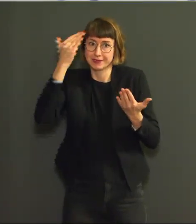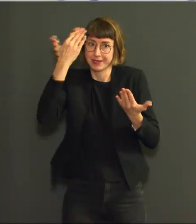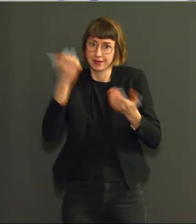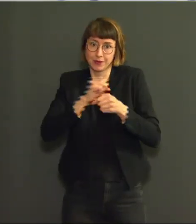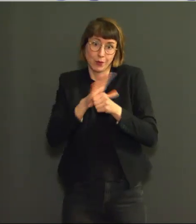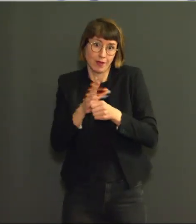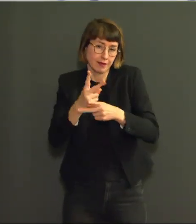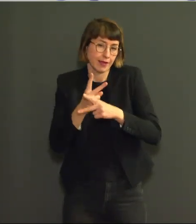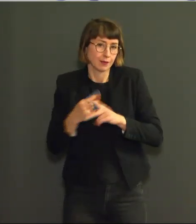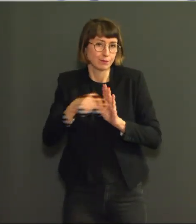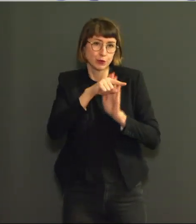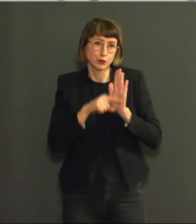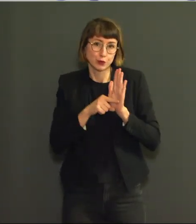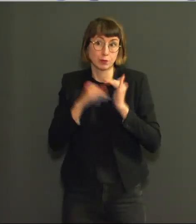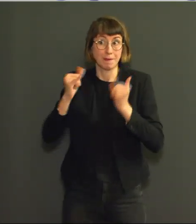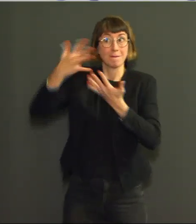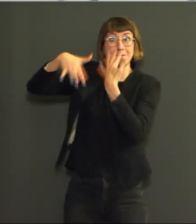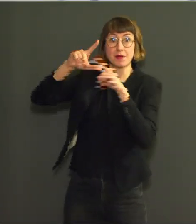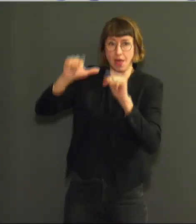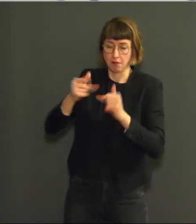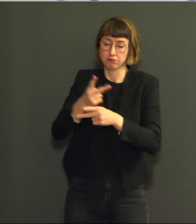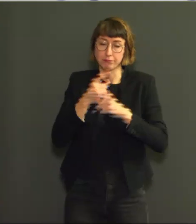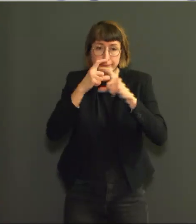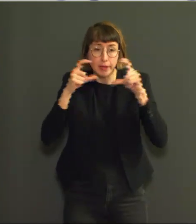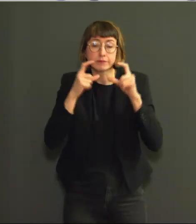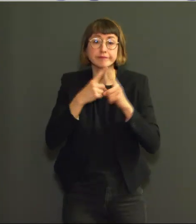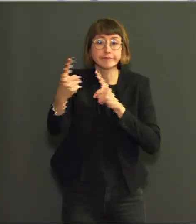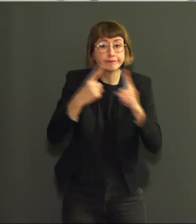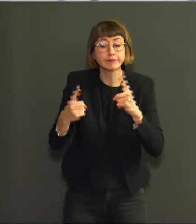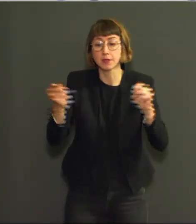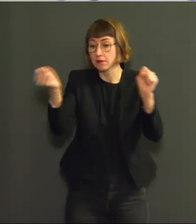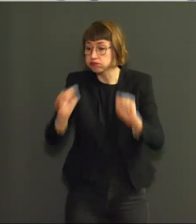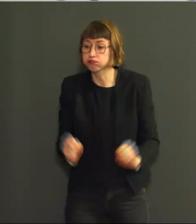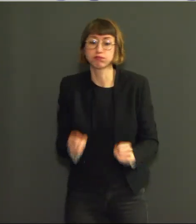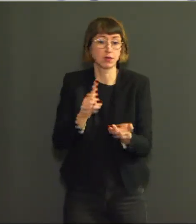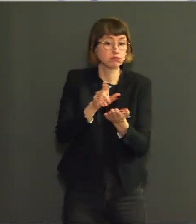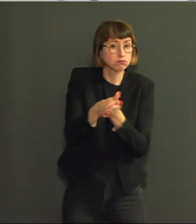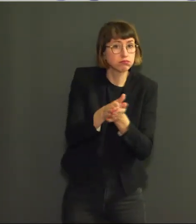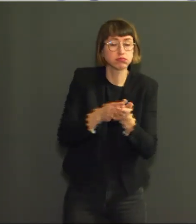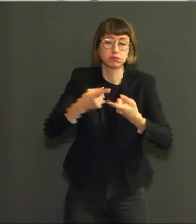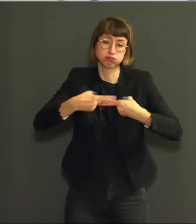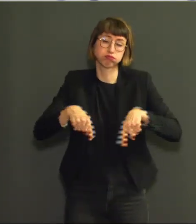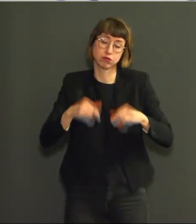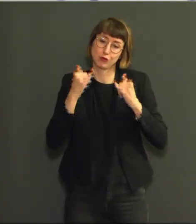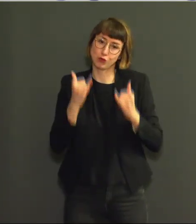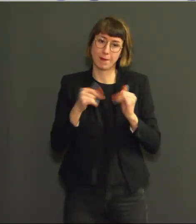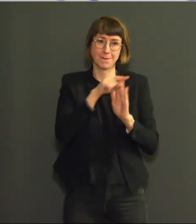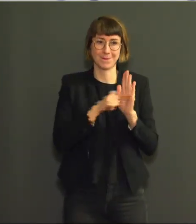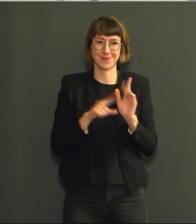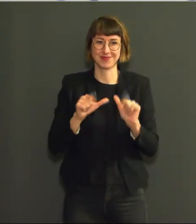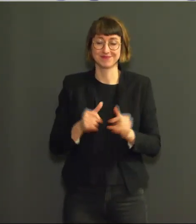se laver les mains, nettoyer les surfaces et garder la distance nécessaire. Je vous remercie pour votre attention.